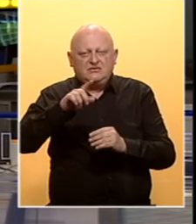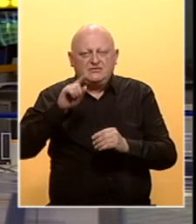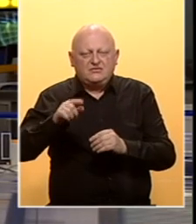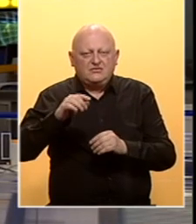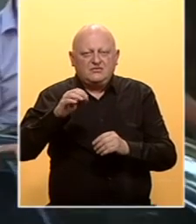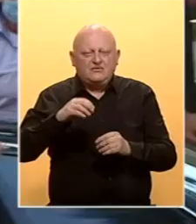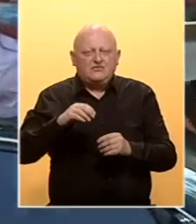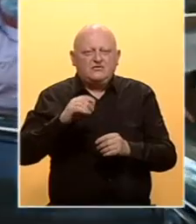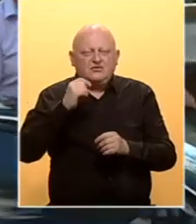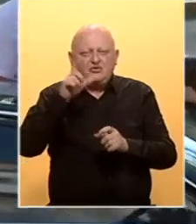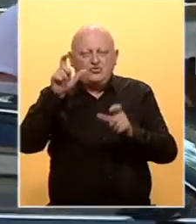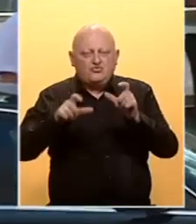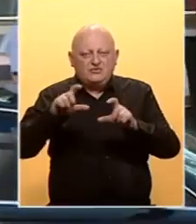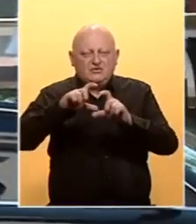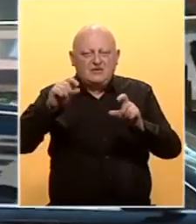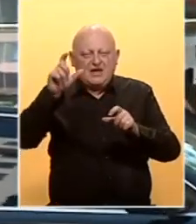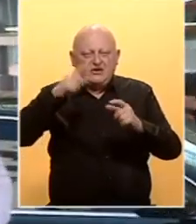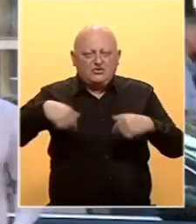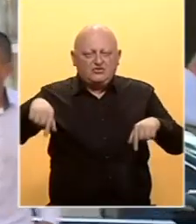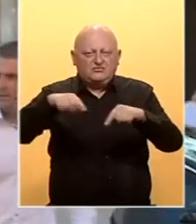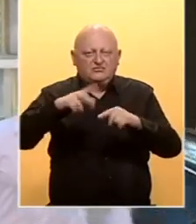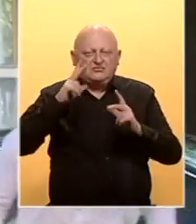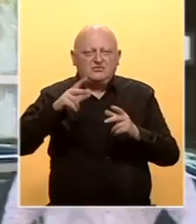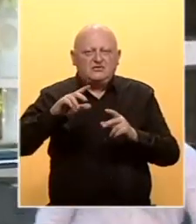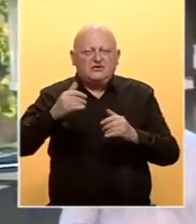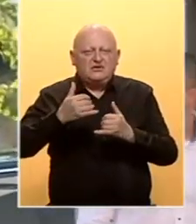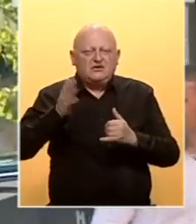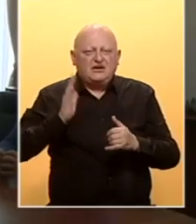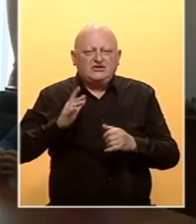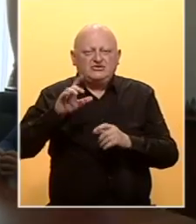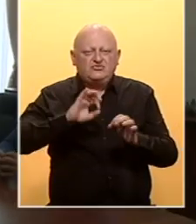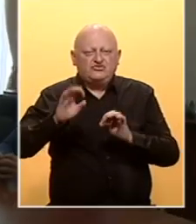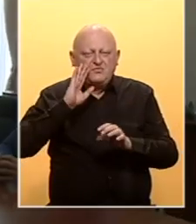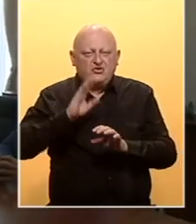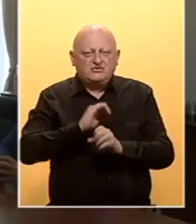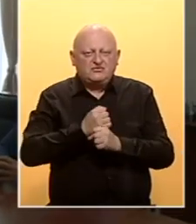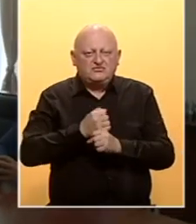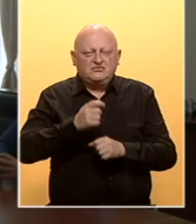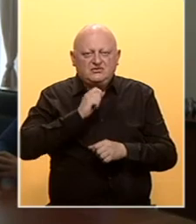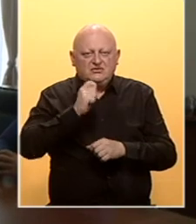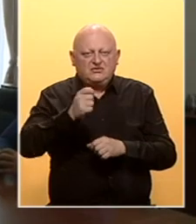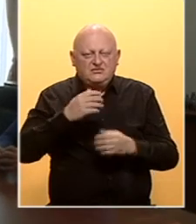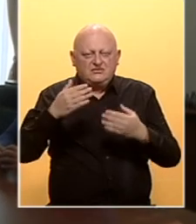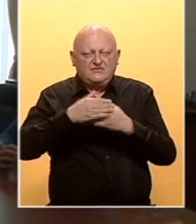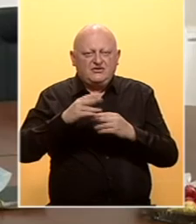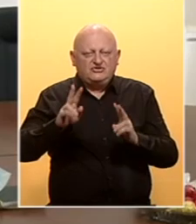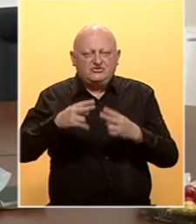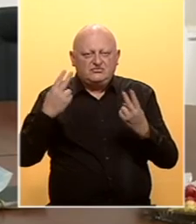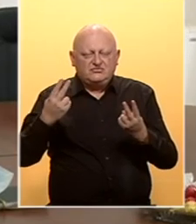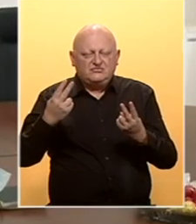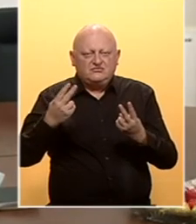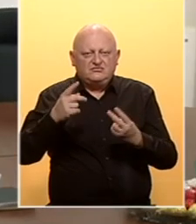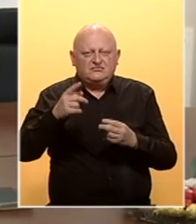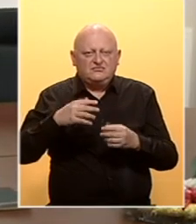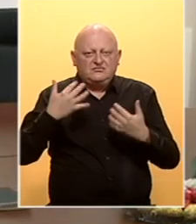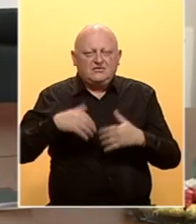princip konstitutivnosti naroda i bude zahtjevalo građansko uređenje BiH. U intervju za večernji list je poručio i